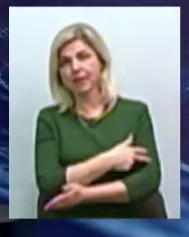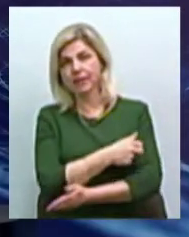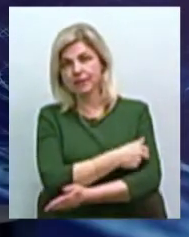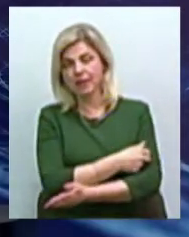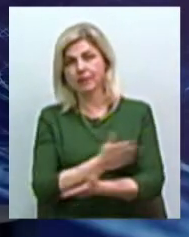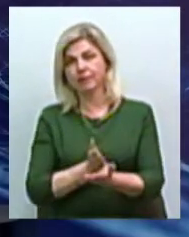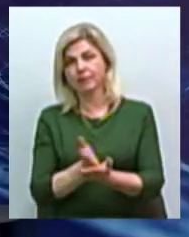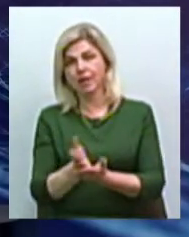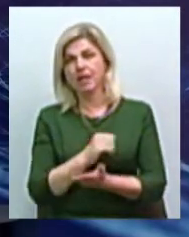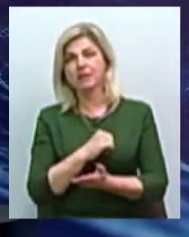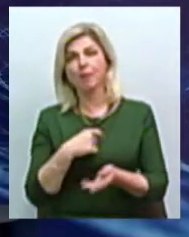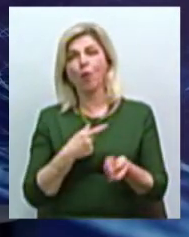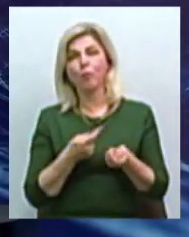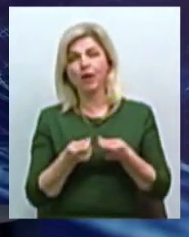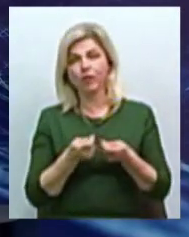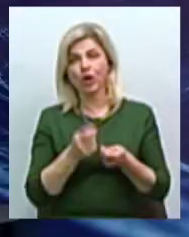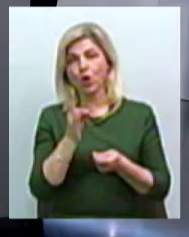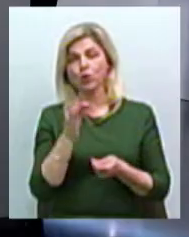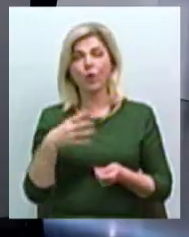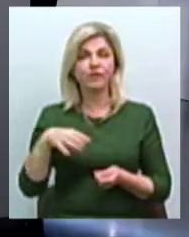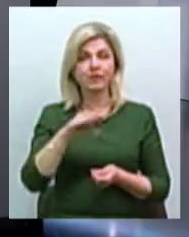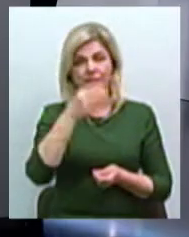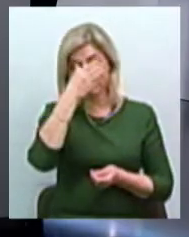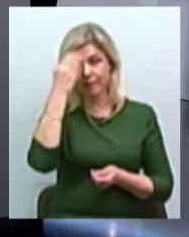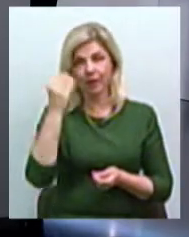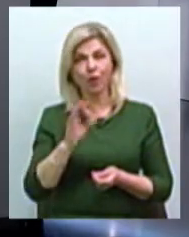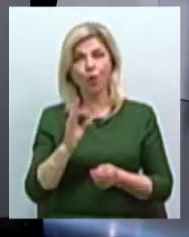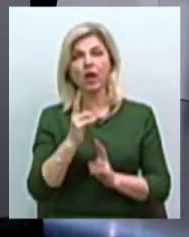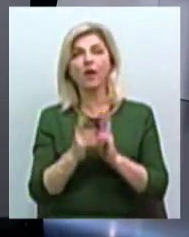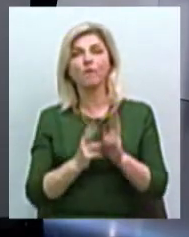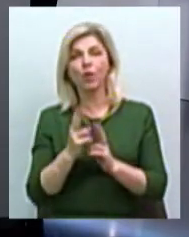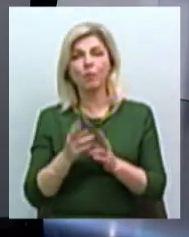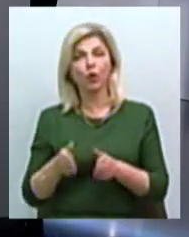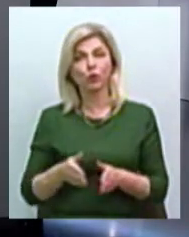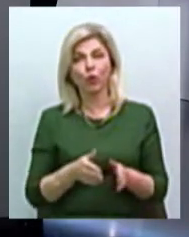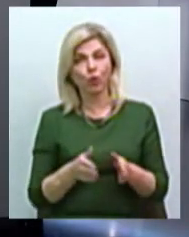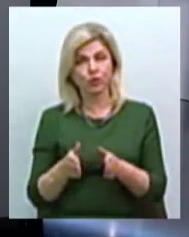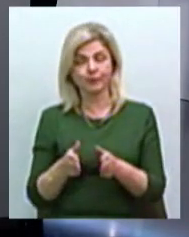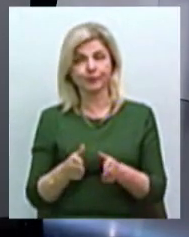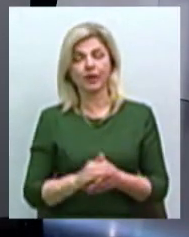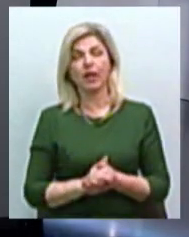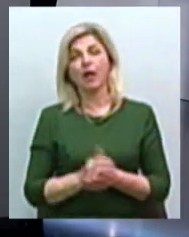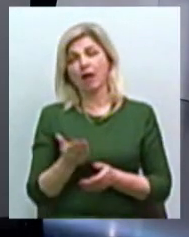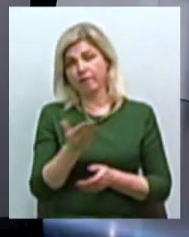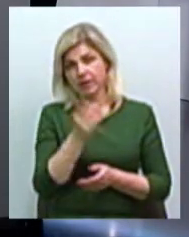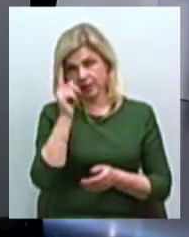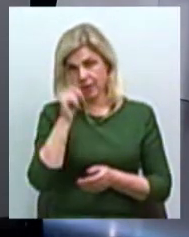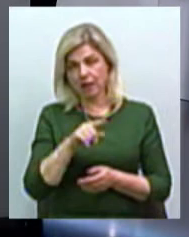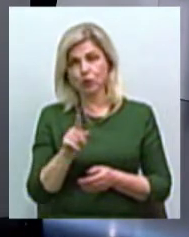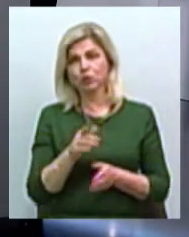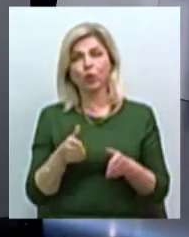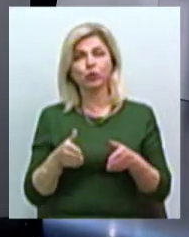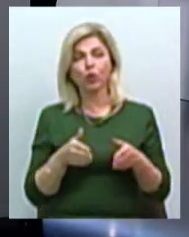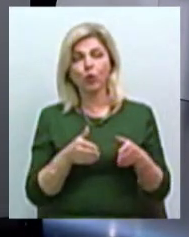самоуправління. Ну, що-то всі забули про реформу дорожньої системи. Ну, знаєте, про реформу